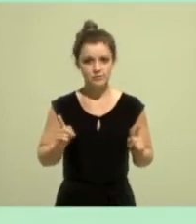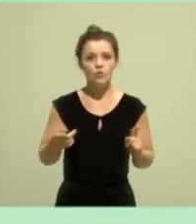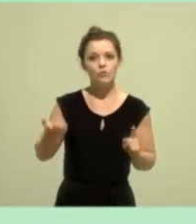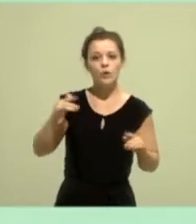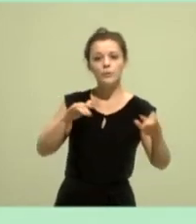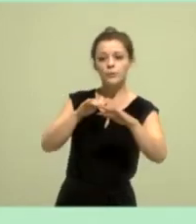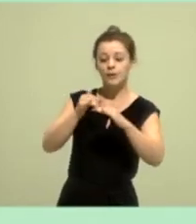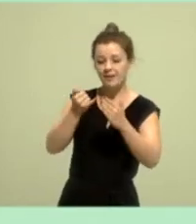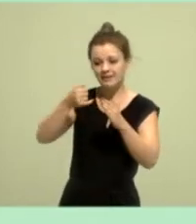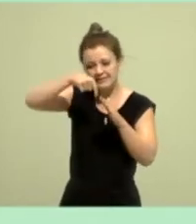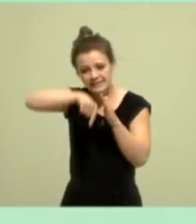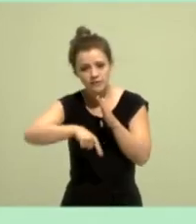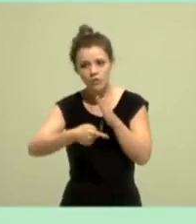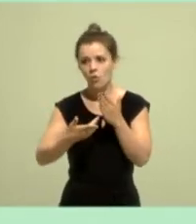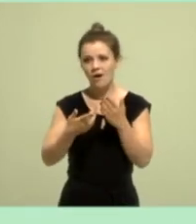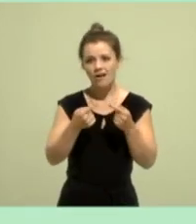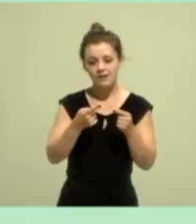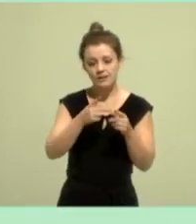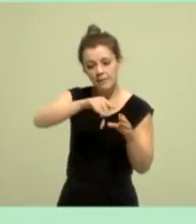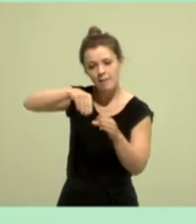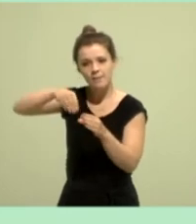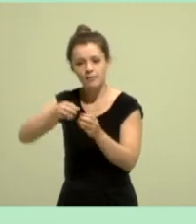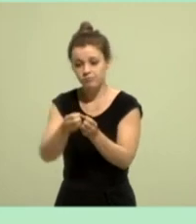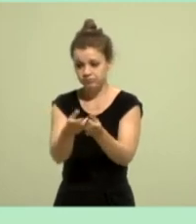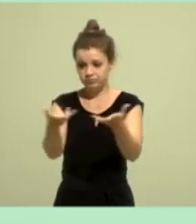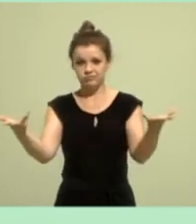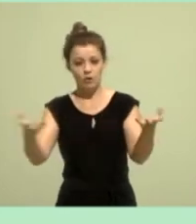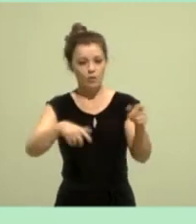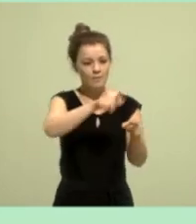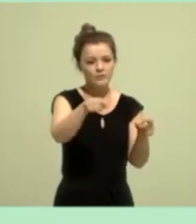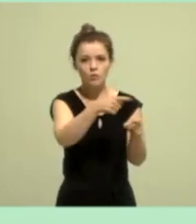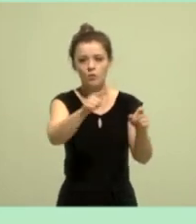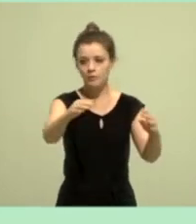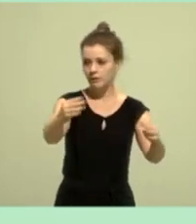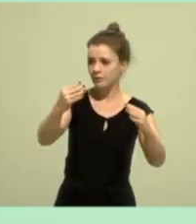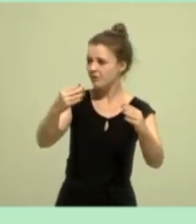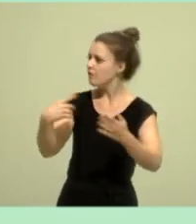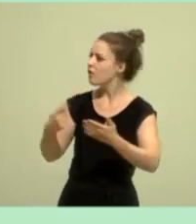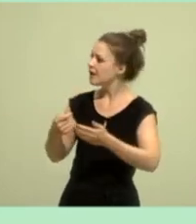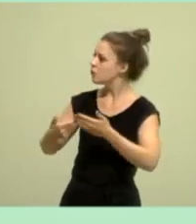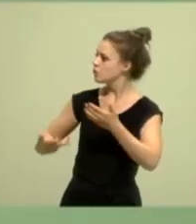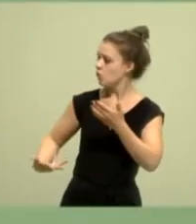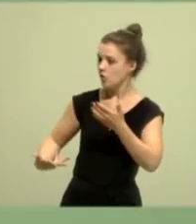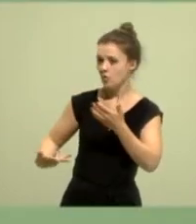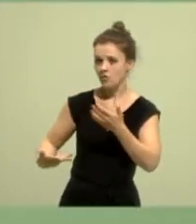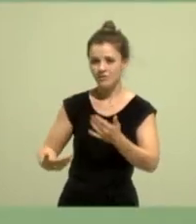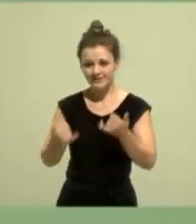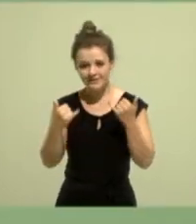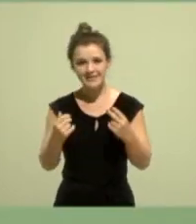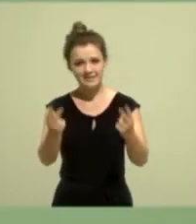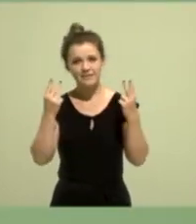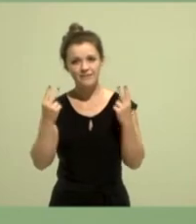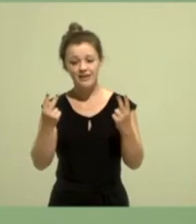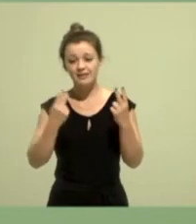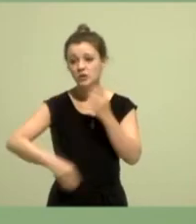des Publikums. Und spätestens bei der Kommunalwahl müssen wir ganz klar die Fragen der Zukunft vor Ort beantworten.